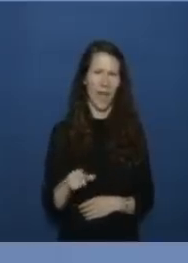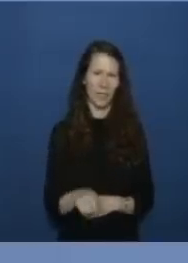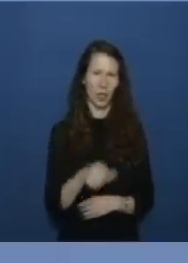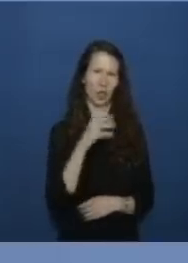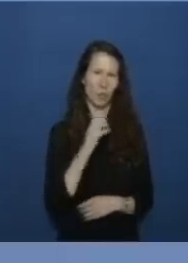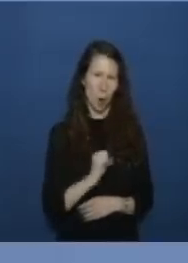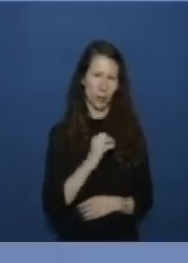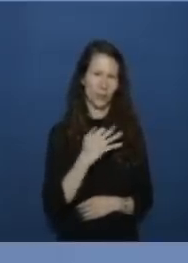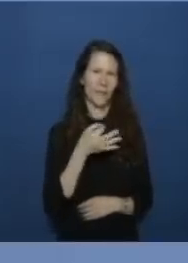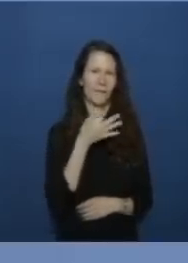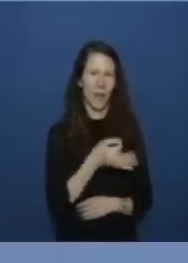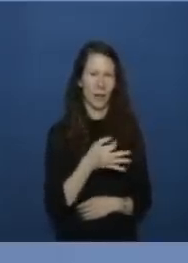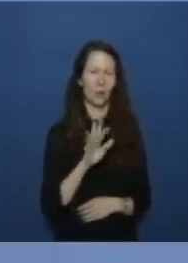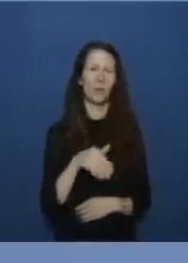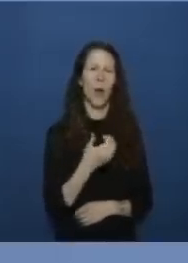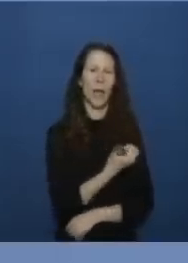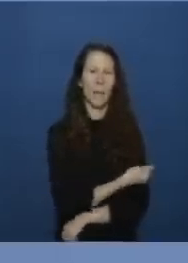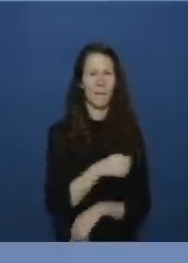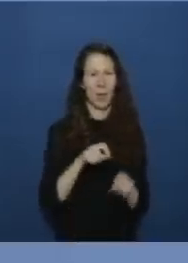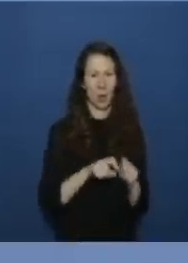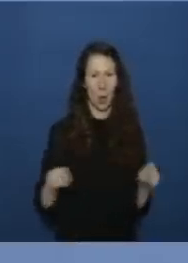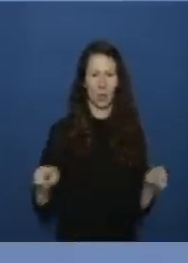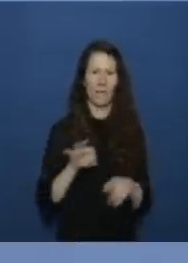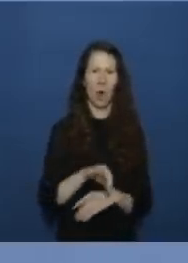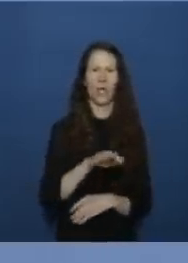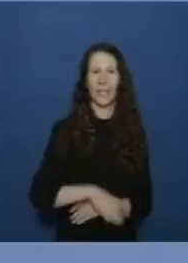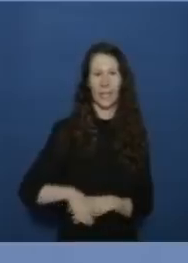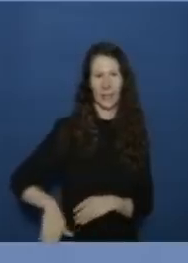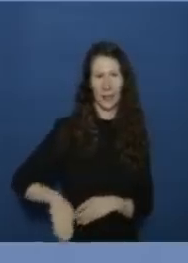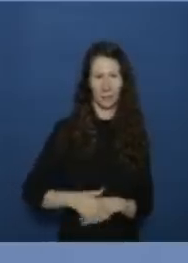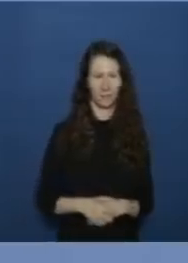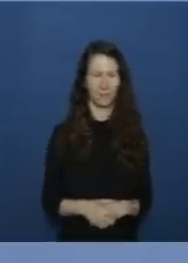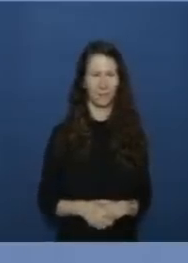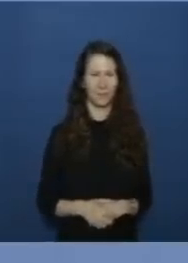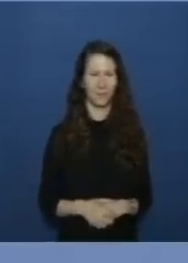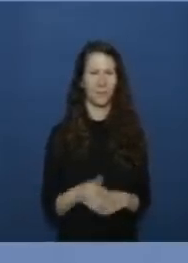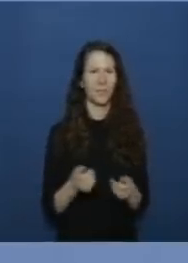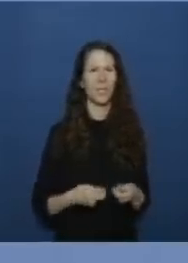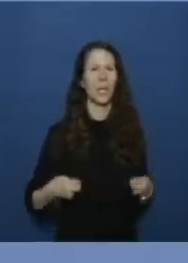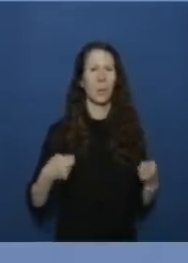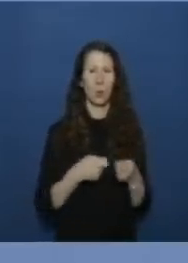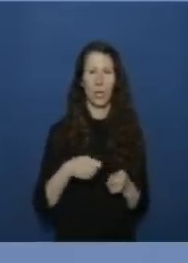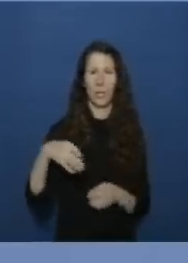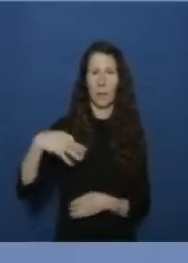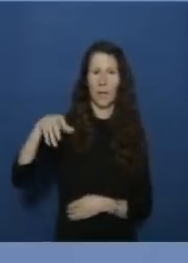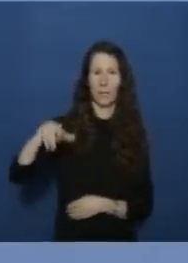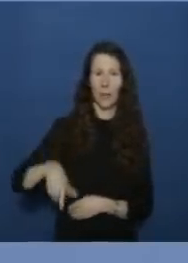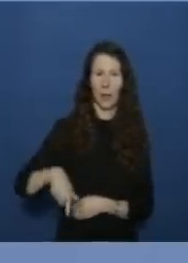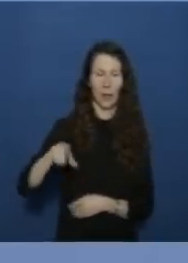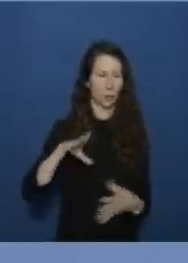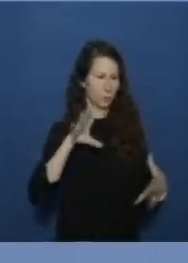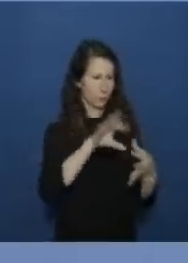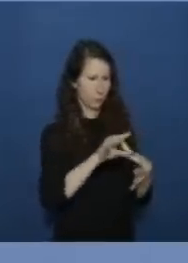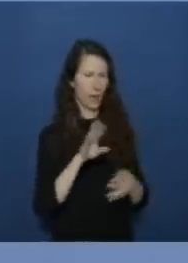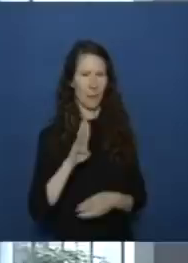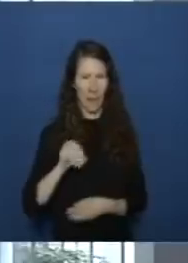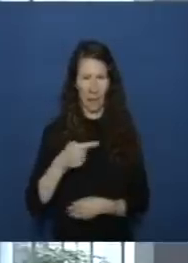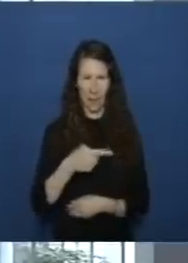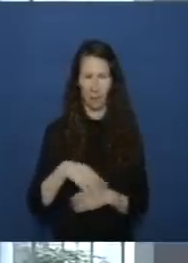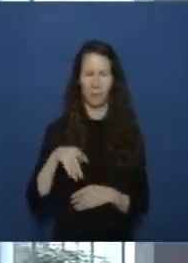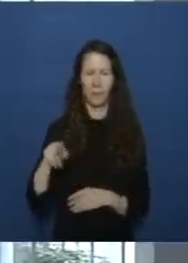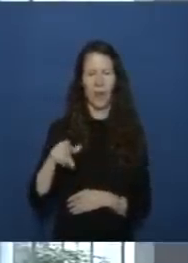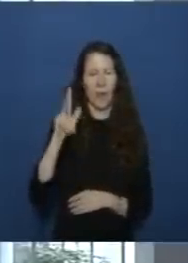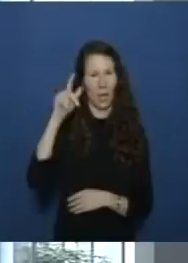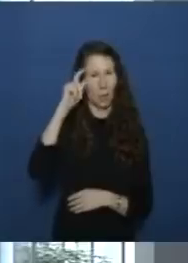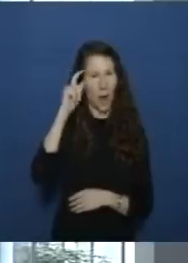fragt zu den impfdosen für kinder der bundesminister will an das gesundheitsministerium bundesminister sparen will